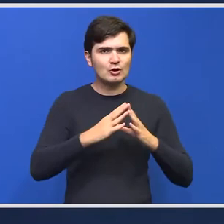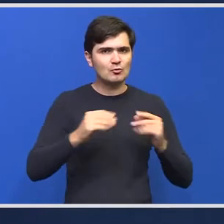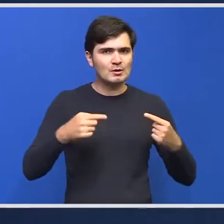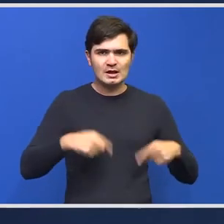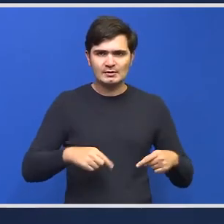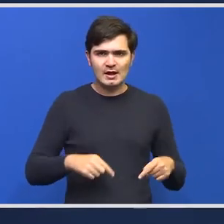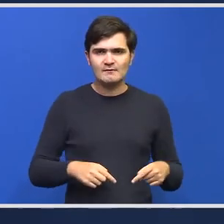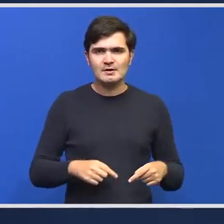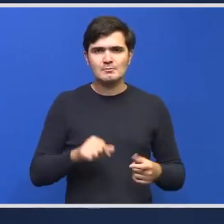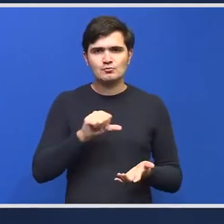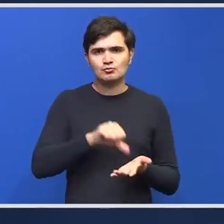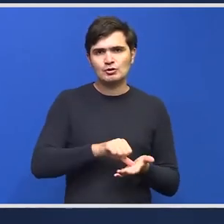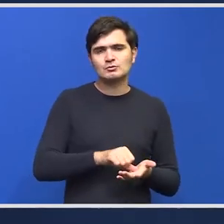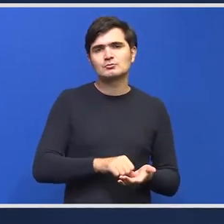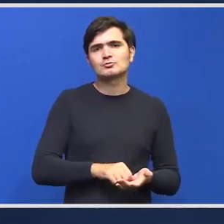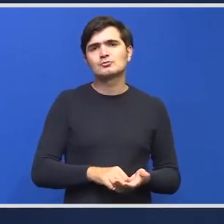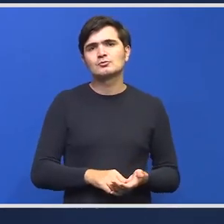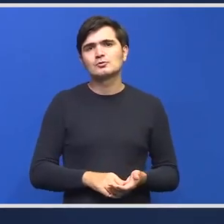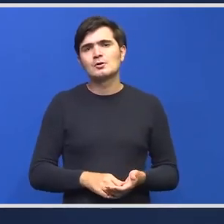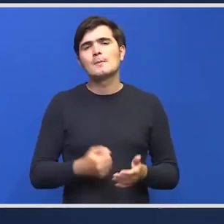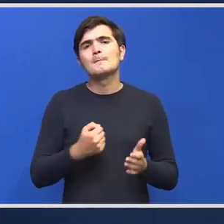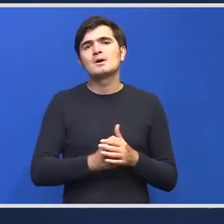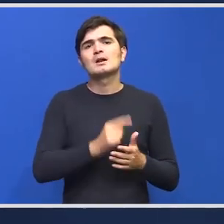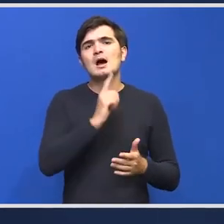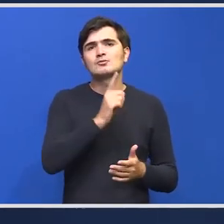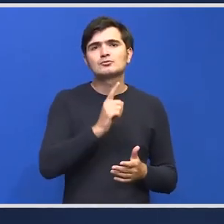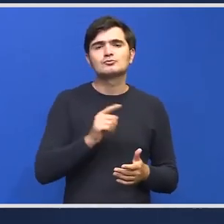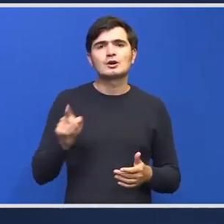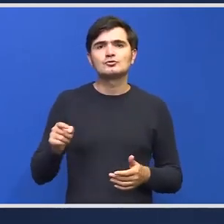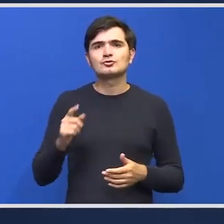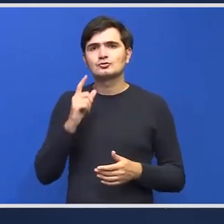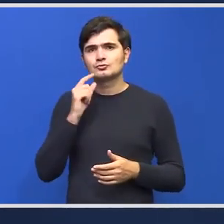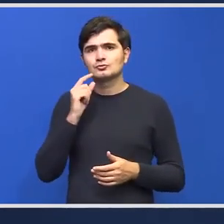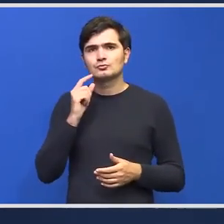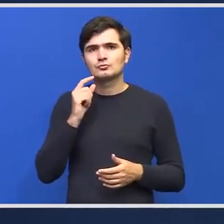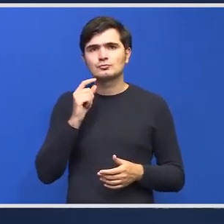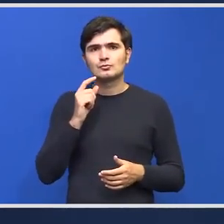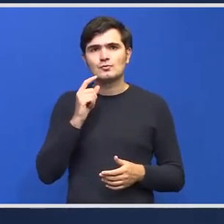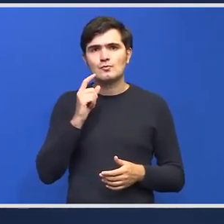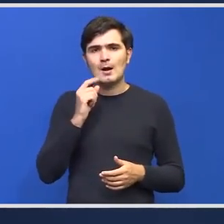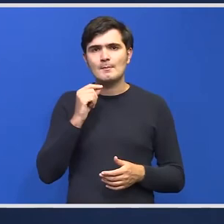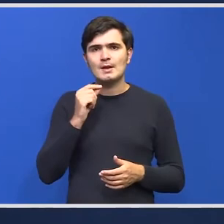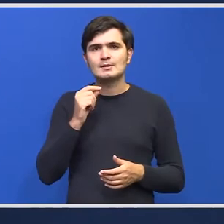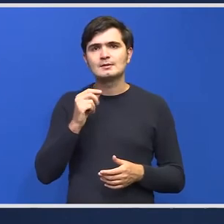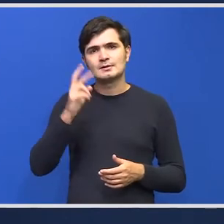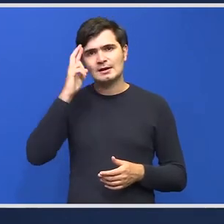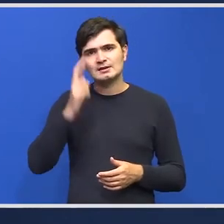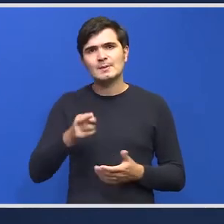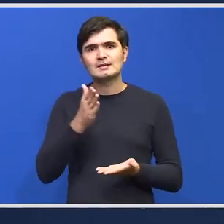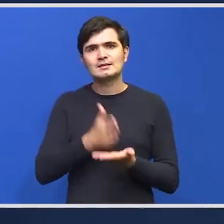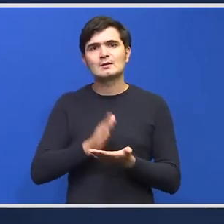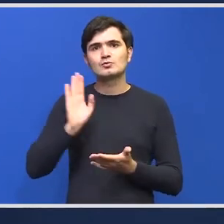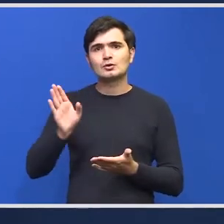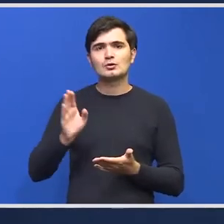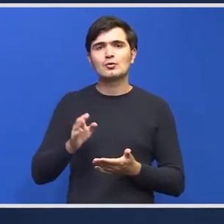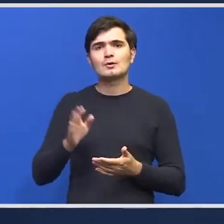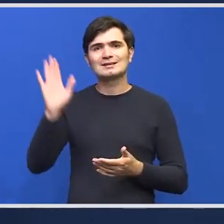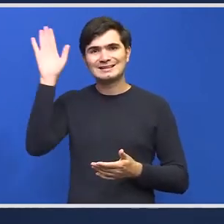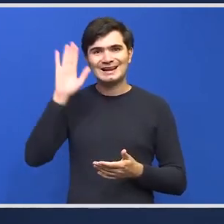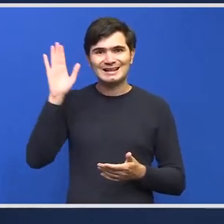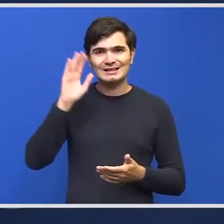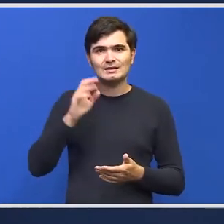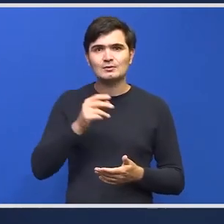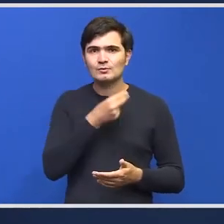sperăm să-l avem în curând dar până atunci drepturile le sunt respectate beneficiază inclusiv de aceste